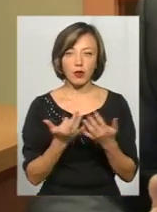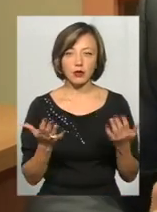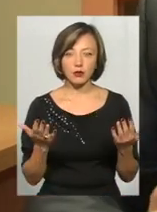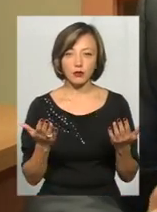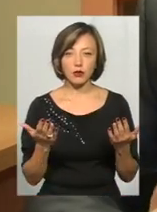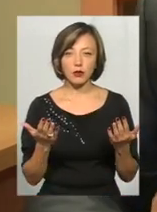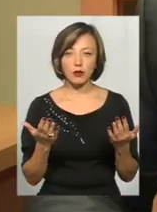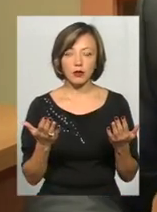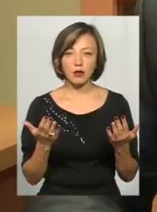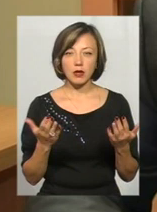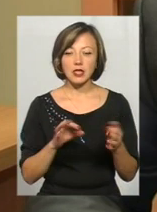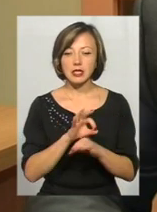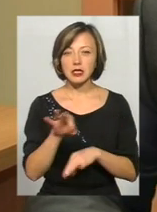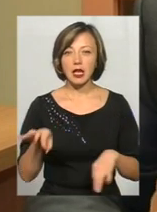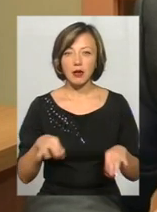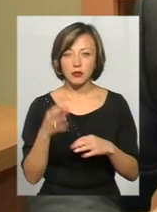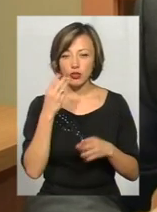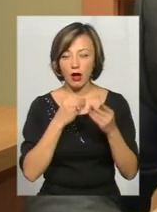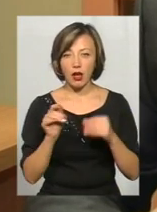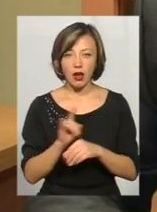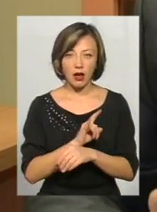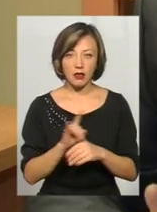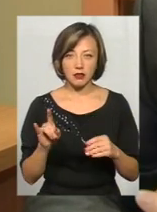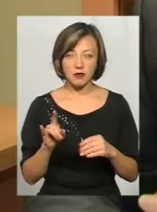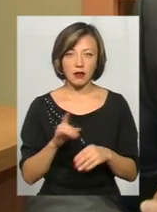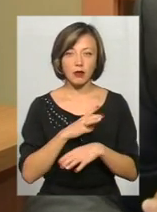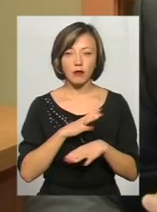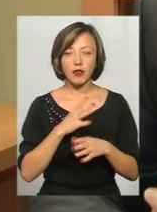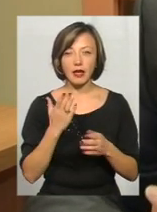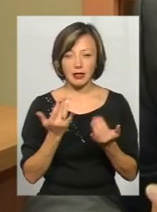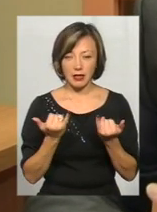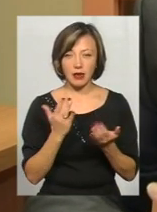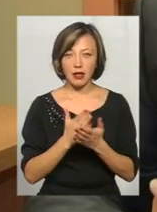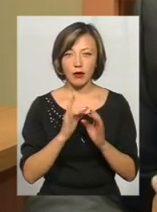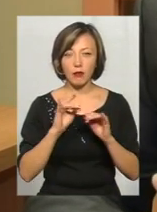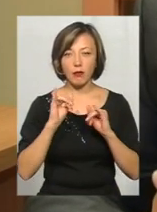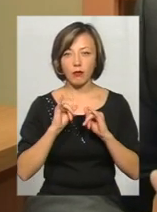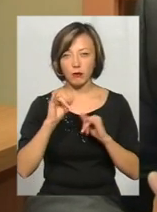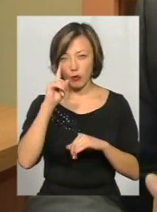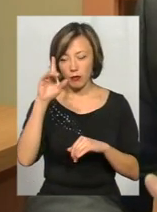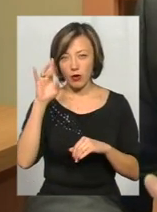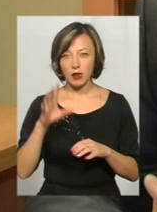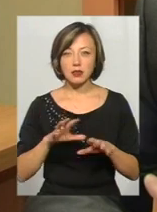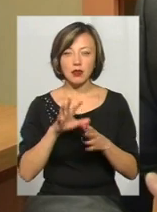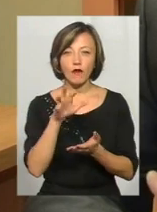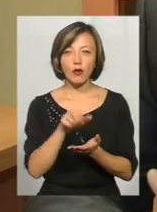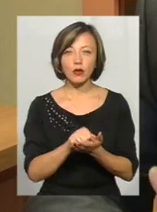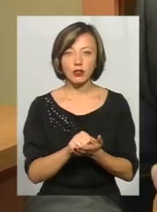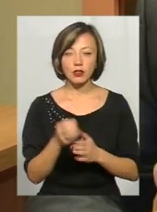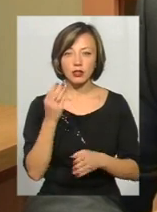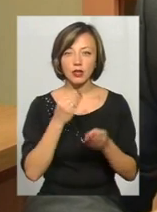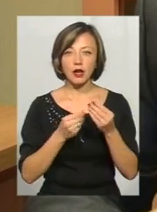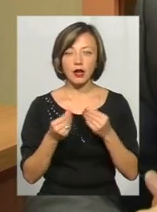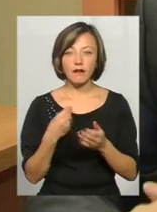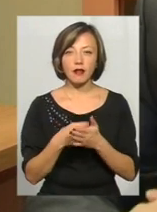найпоширених схем шахрайства, яка набула популярності, це заволодіння шахраями фінансовим